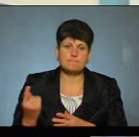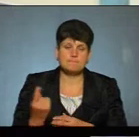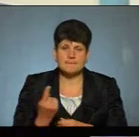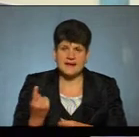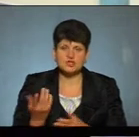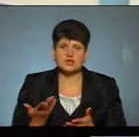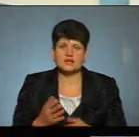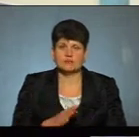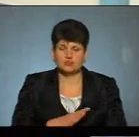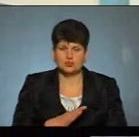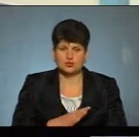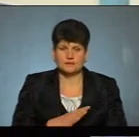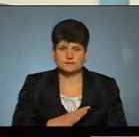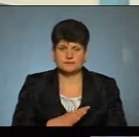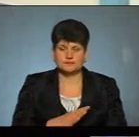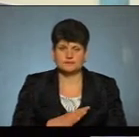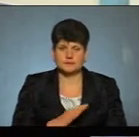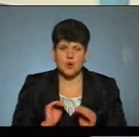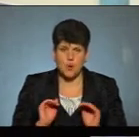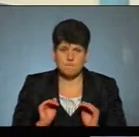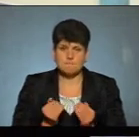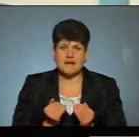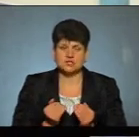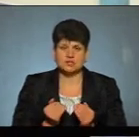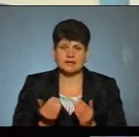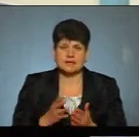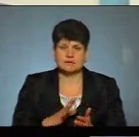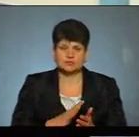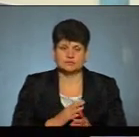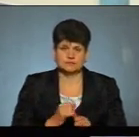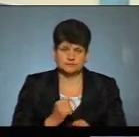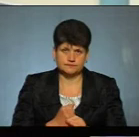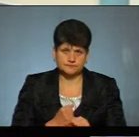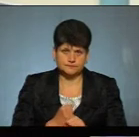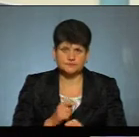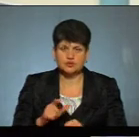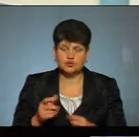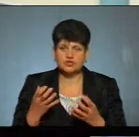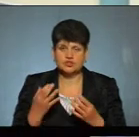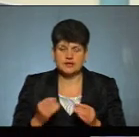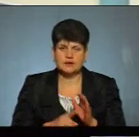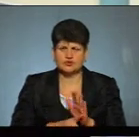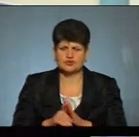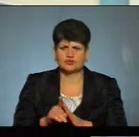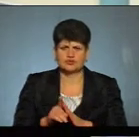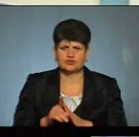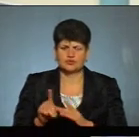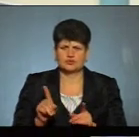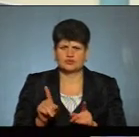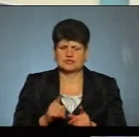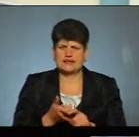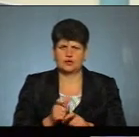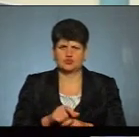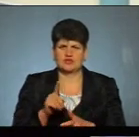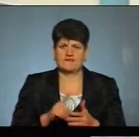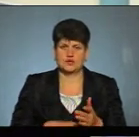які були обмеження, які були встановлені. Тому що люди ще на початку не дуже вірили,